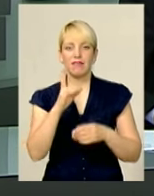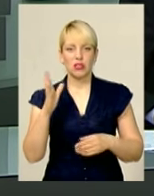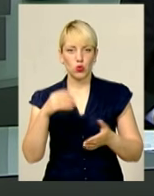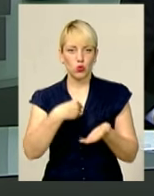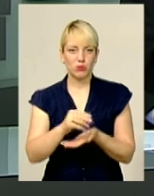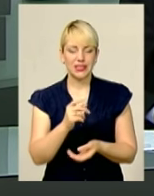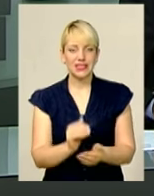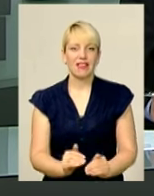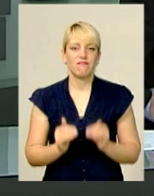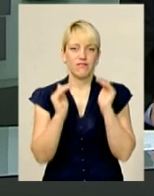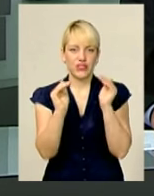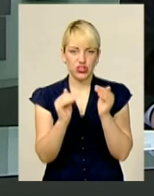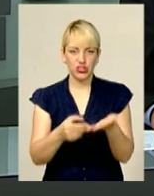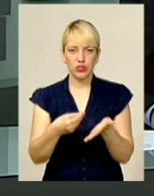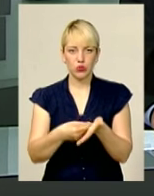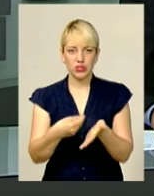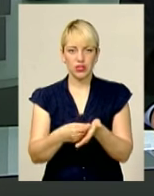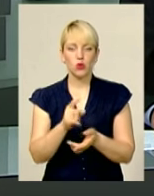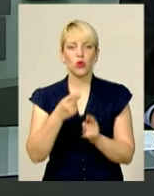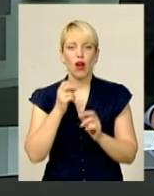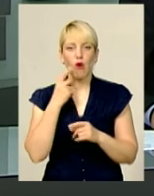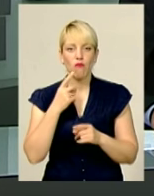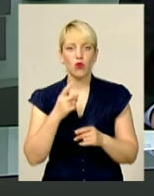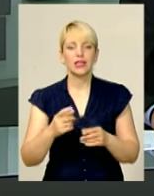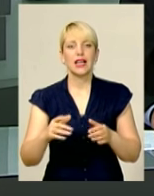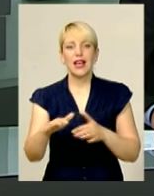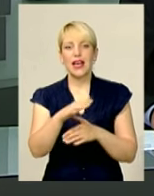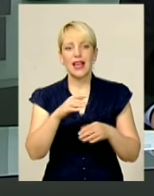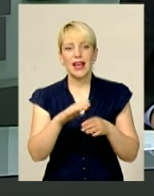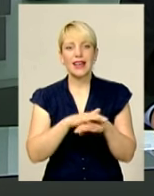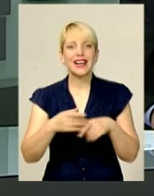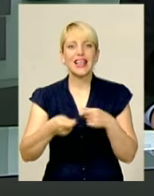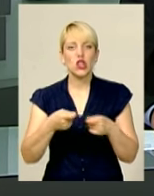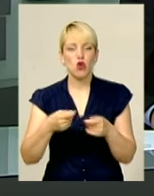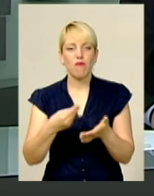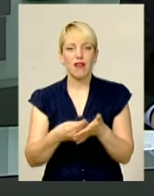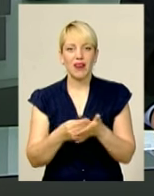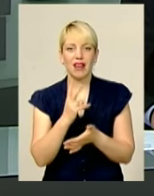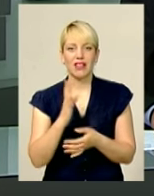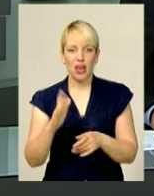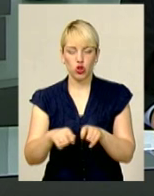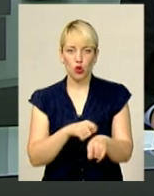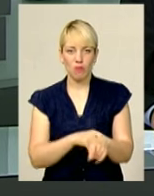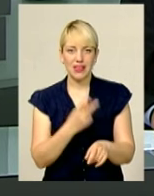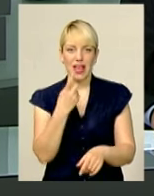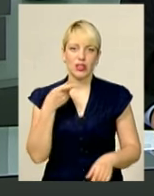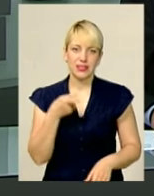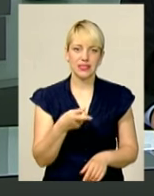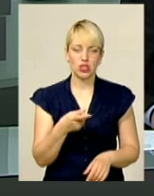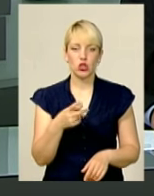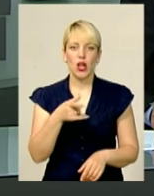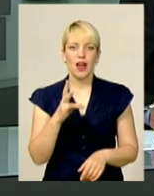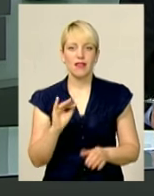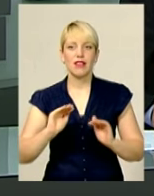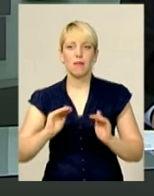завищеною ціною. Як з'ясували правоохоронці, ринкова вартість квадратного метра в будинку, де куплено квартиру майже на тисячу гривень